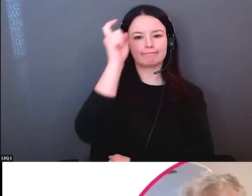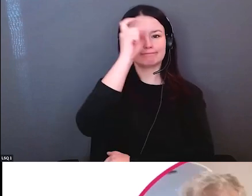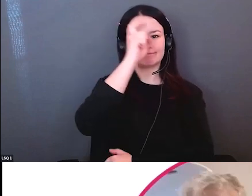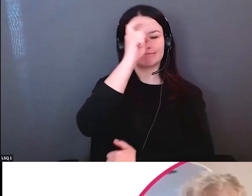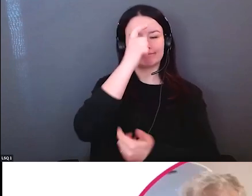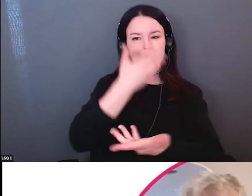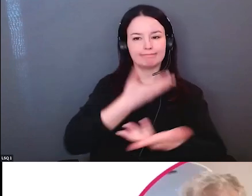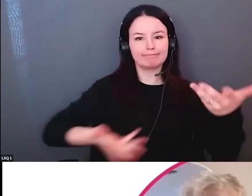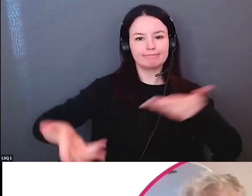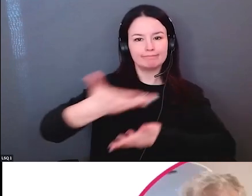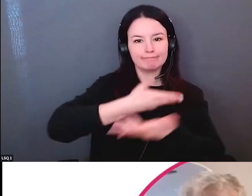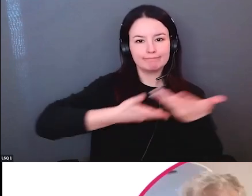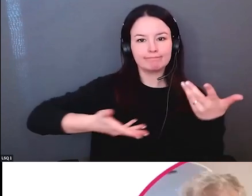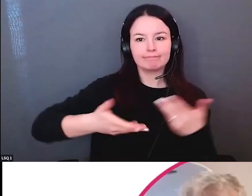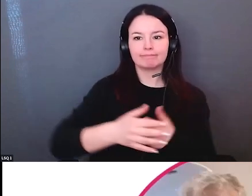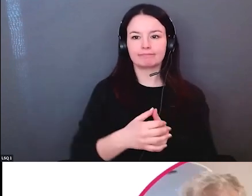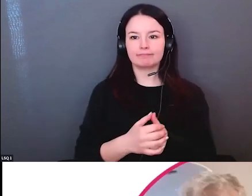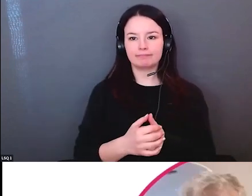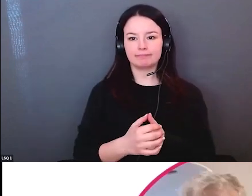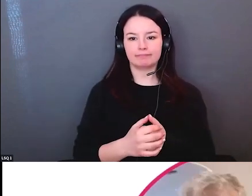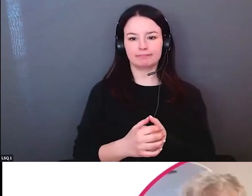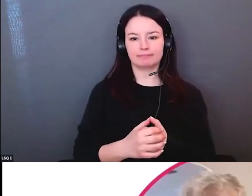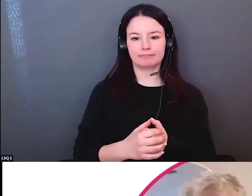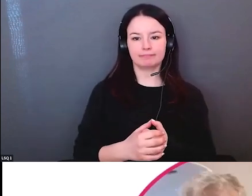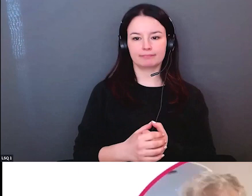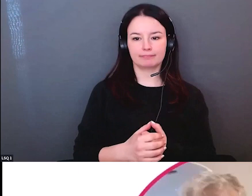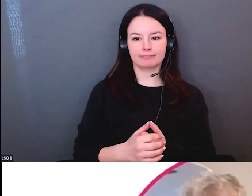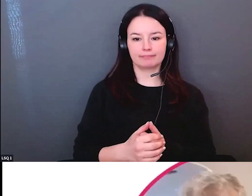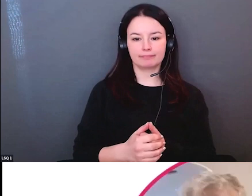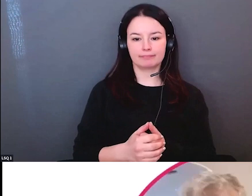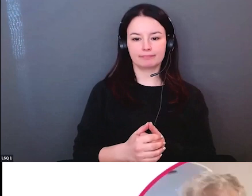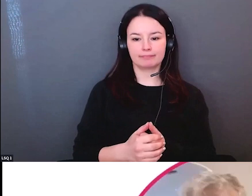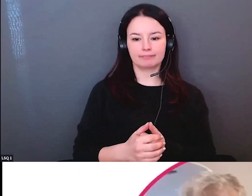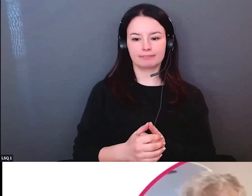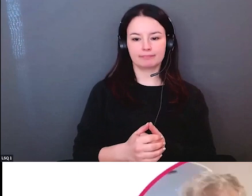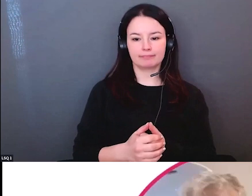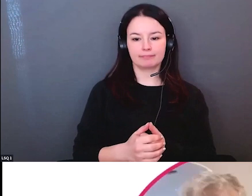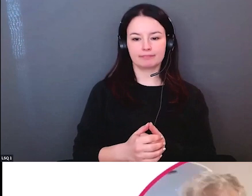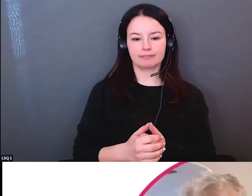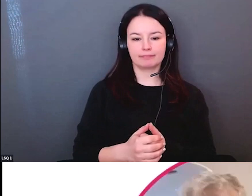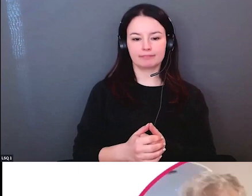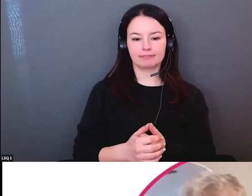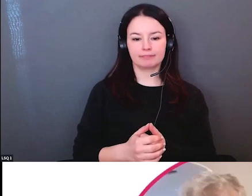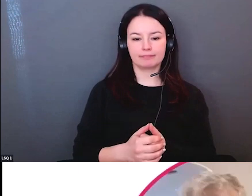est directrice de l'école de réhabilitation.